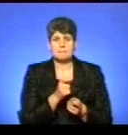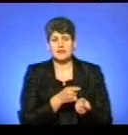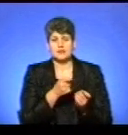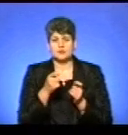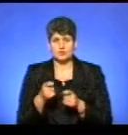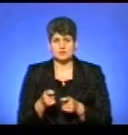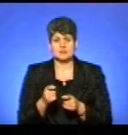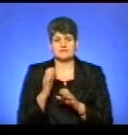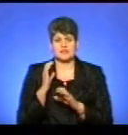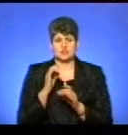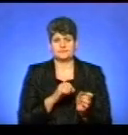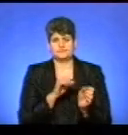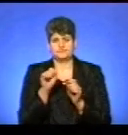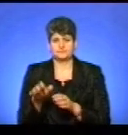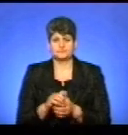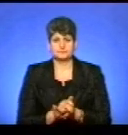вантажівки.